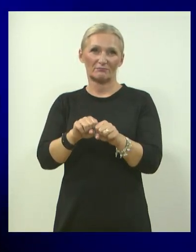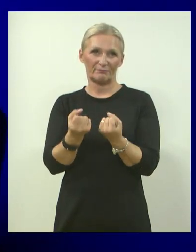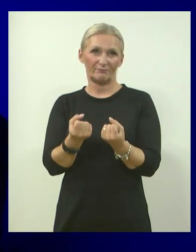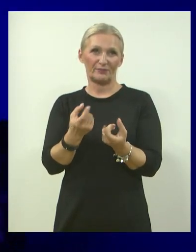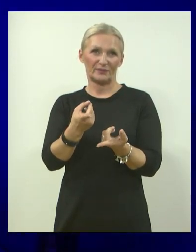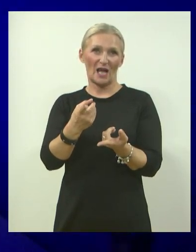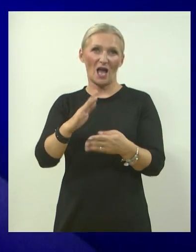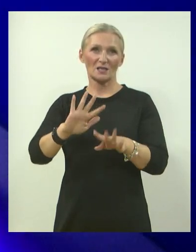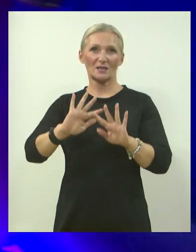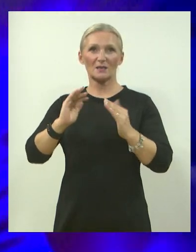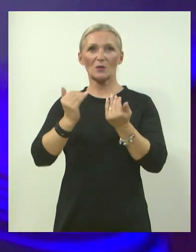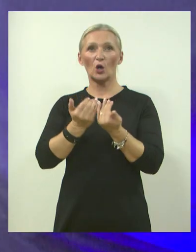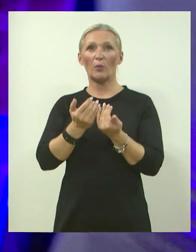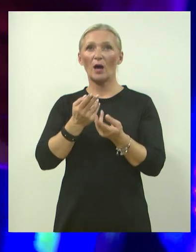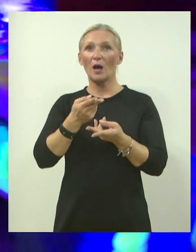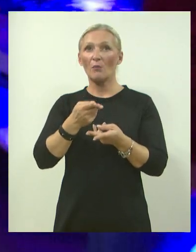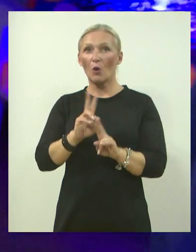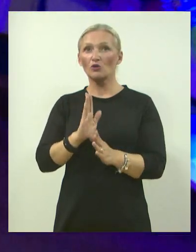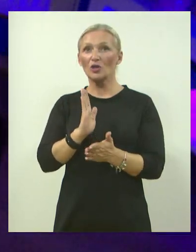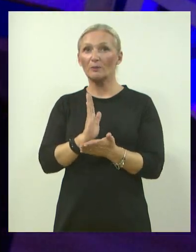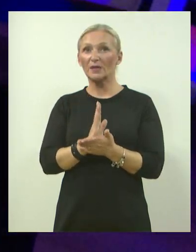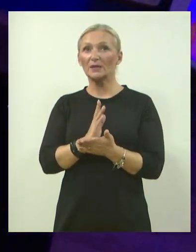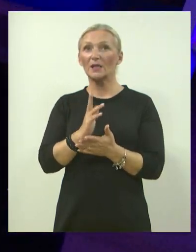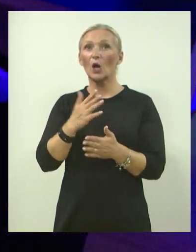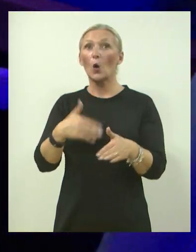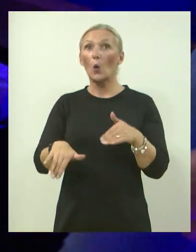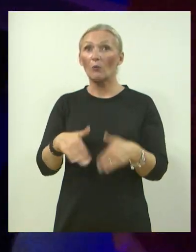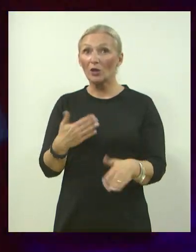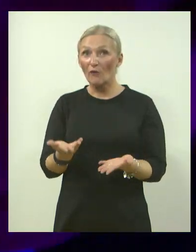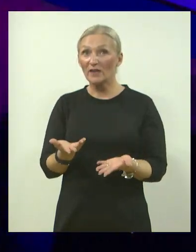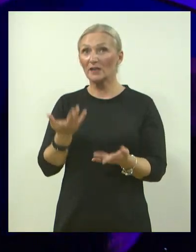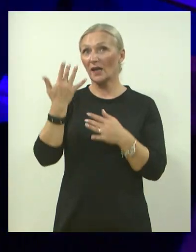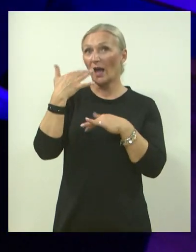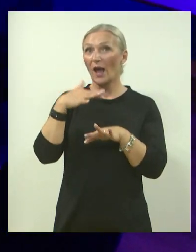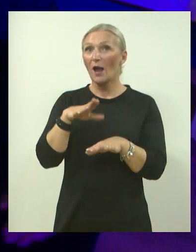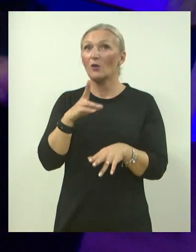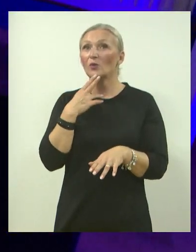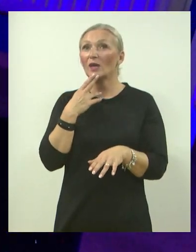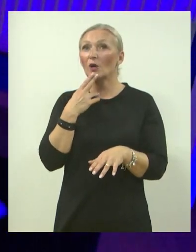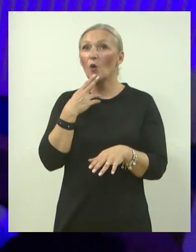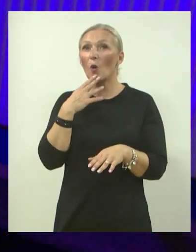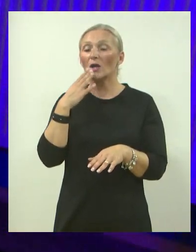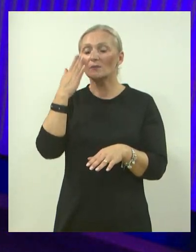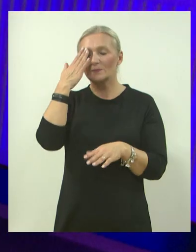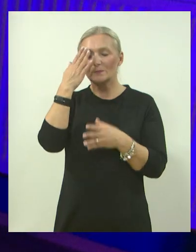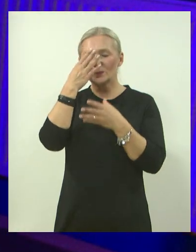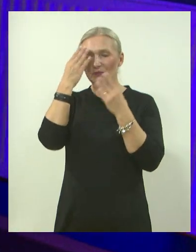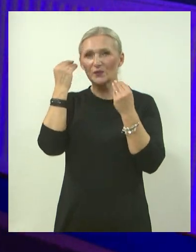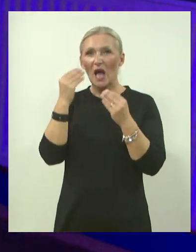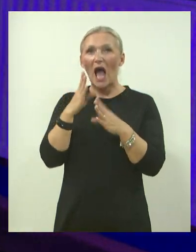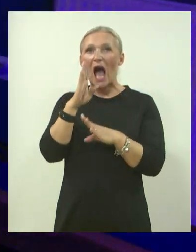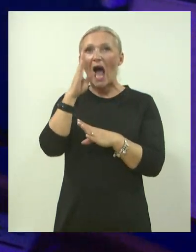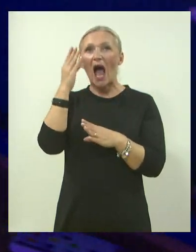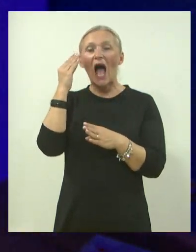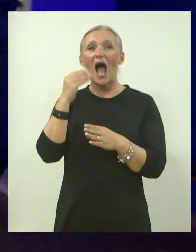suzelen soba može biti čak i za one umirovljenike, za ljude koji su dementni, Alzheimerovu